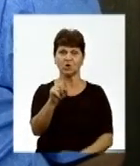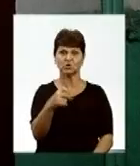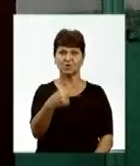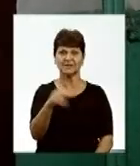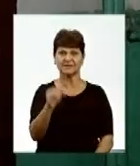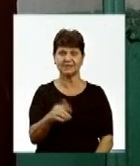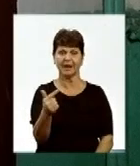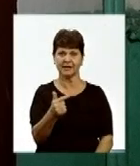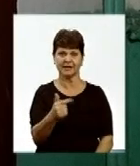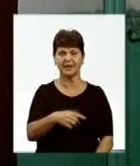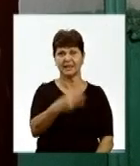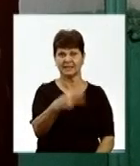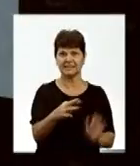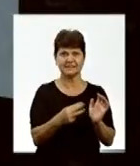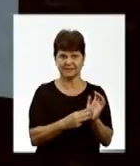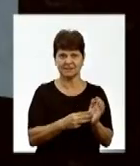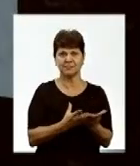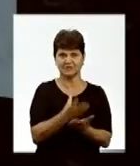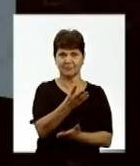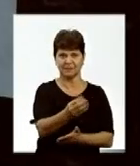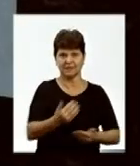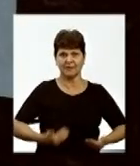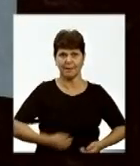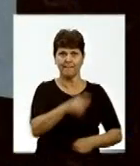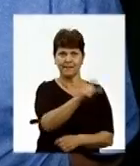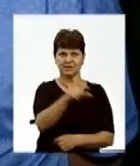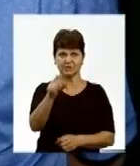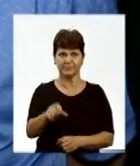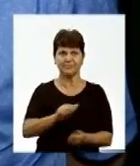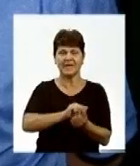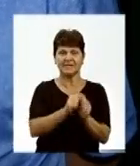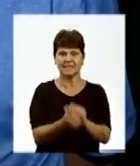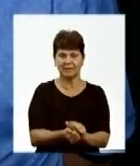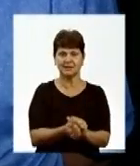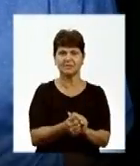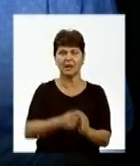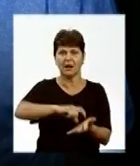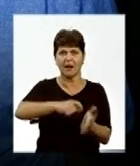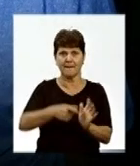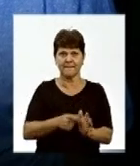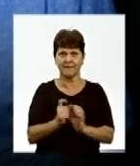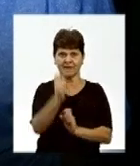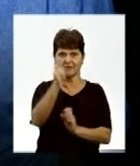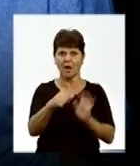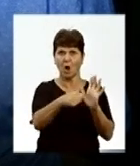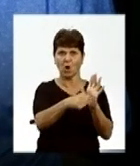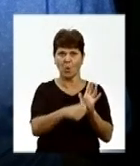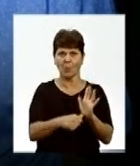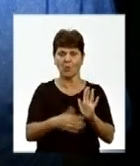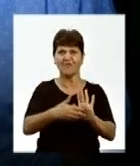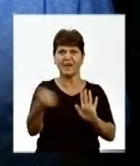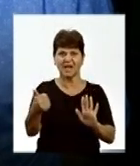тисяч гривень. 38 з них заплатили мешканці. Заміна купе-кабіни, кнопок виклику.